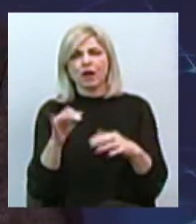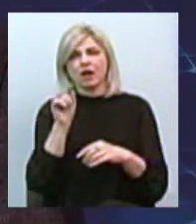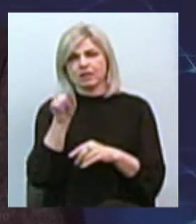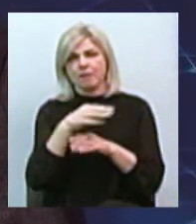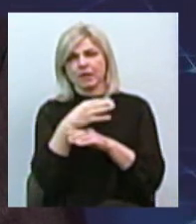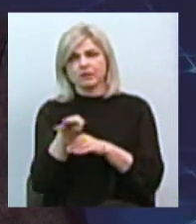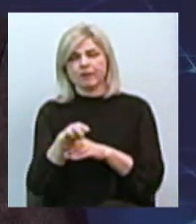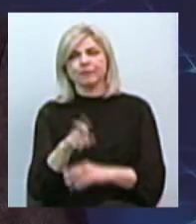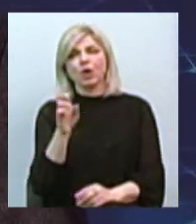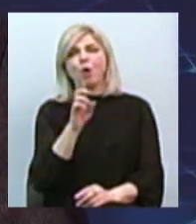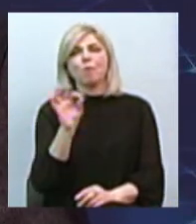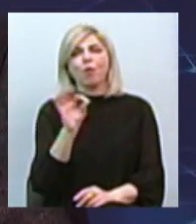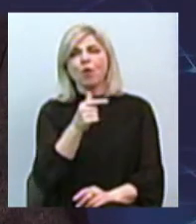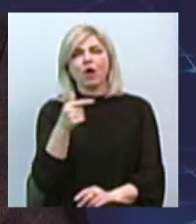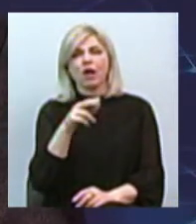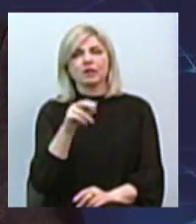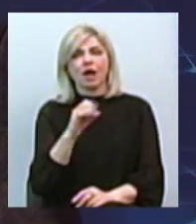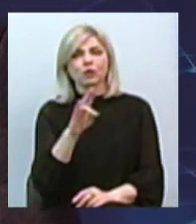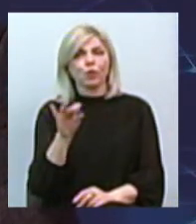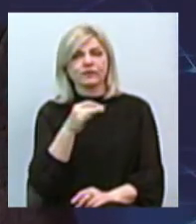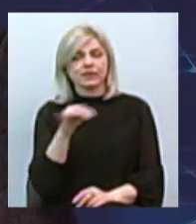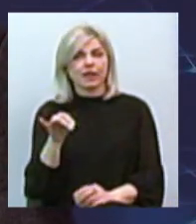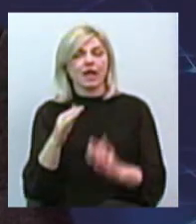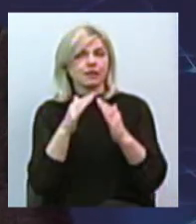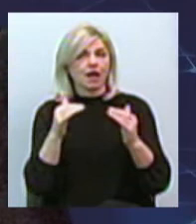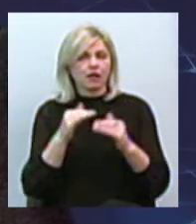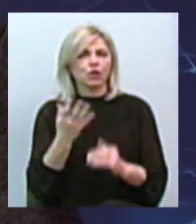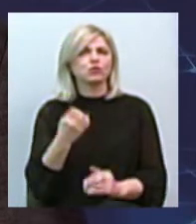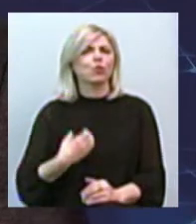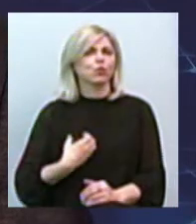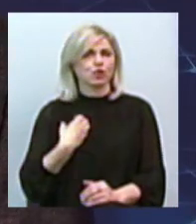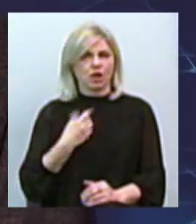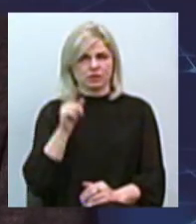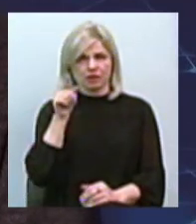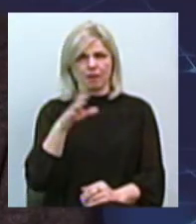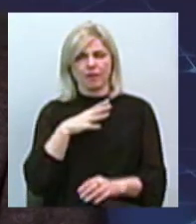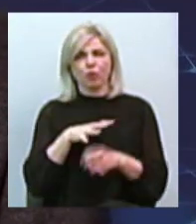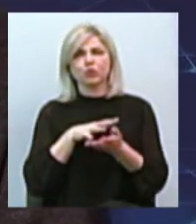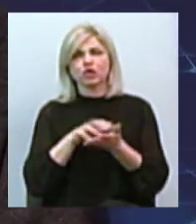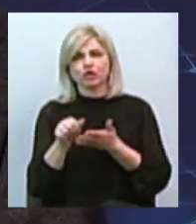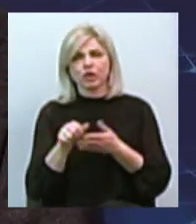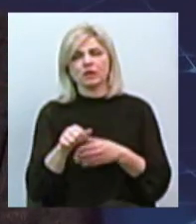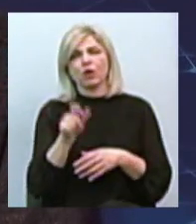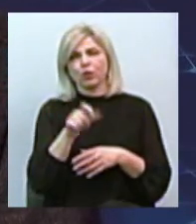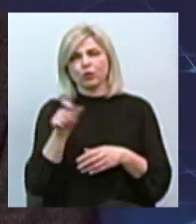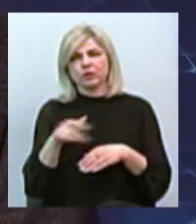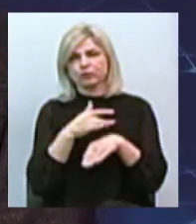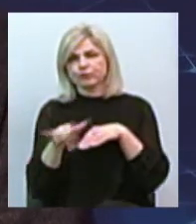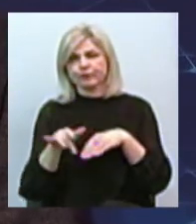там. В Богдановському лагері там були ще більш ужасні способы унічтоження там больних.